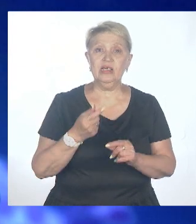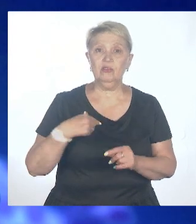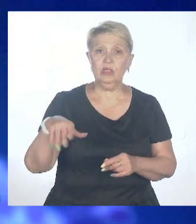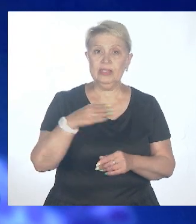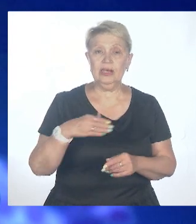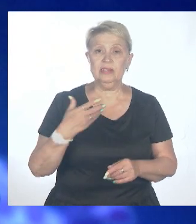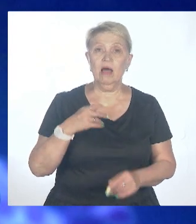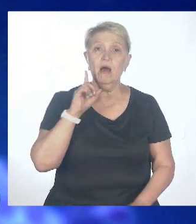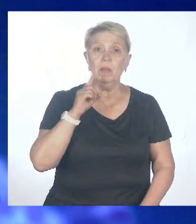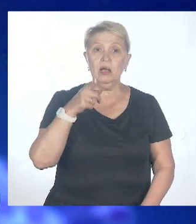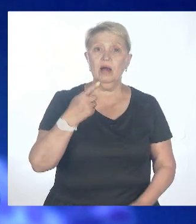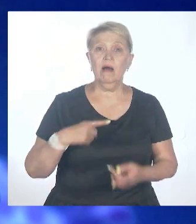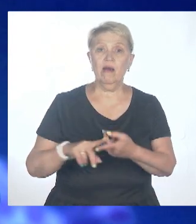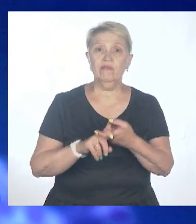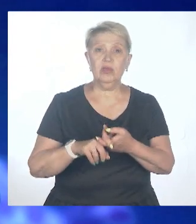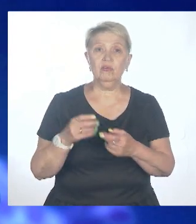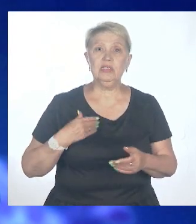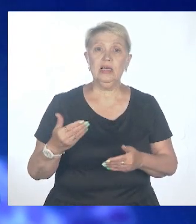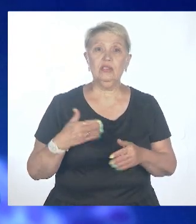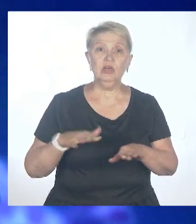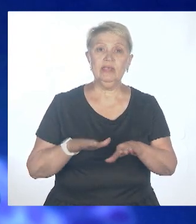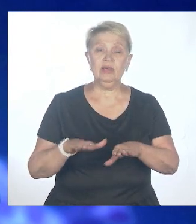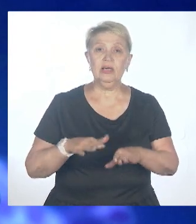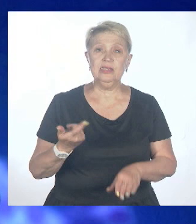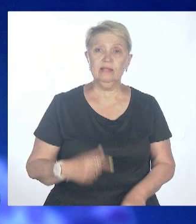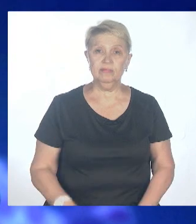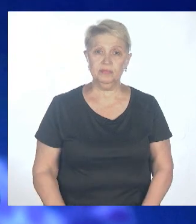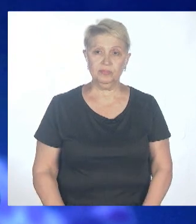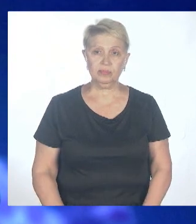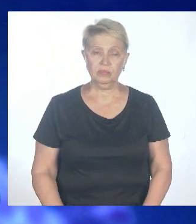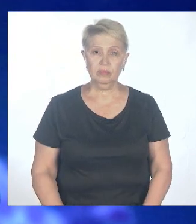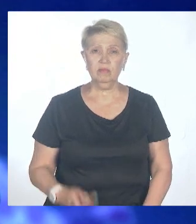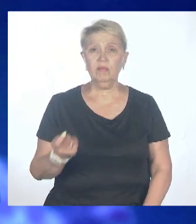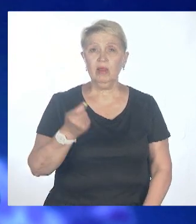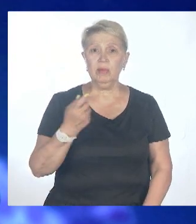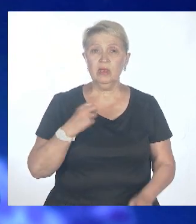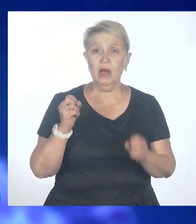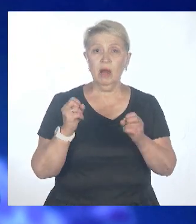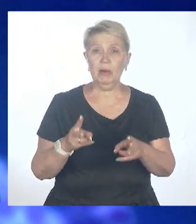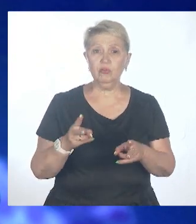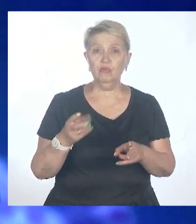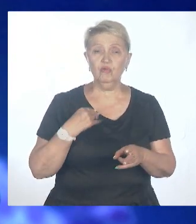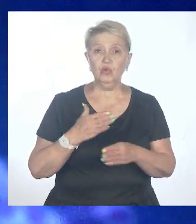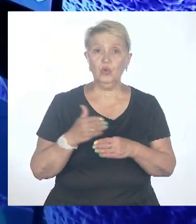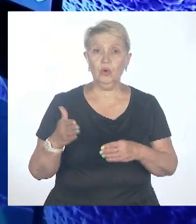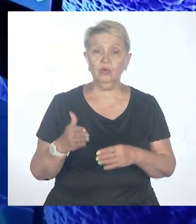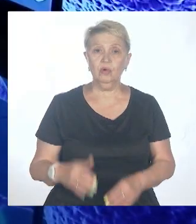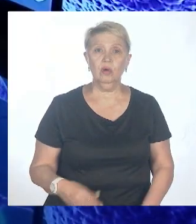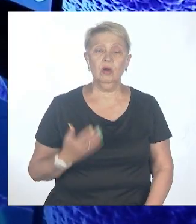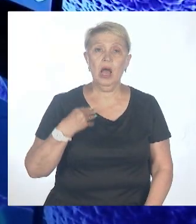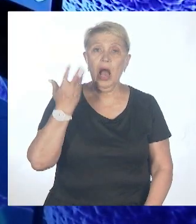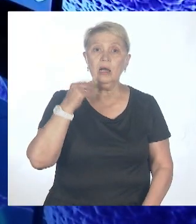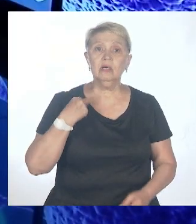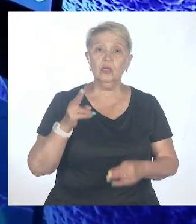что вирус двигается, ну, в относительно менее опасную для нас сторону. Но закончится